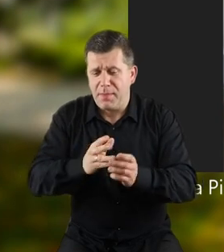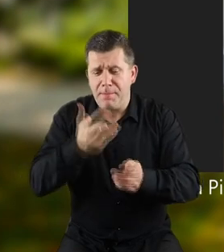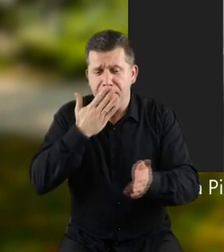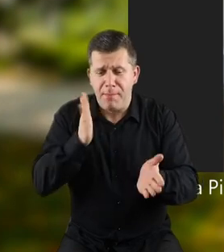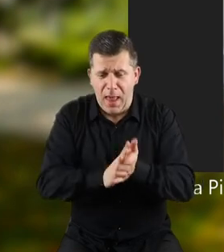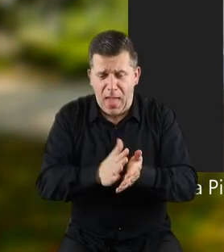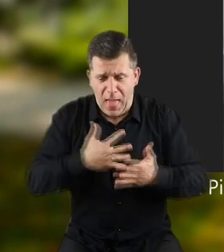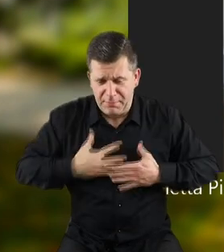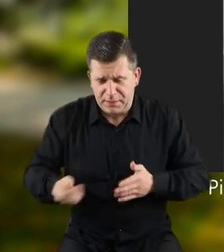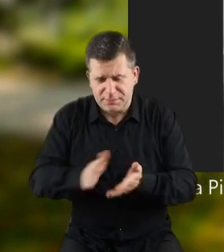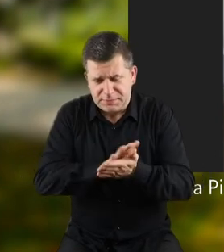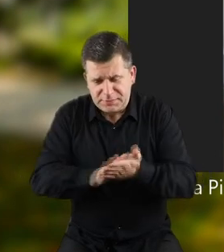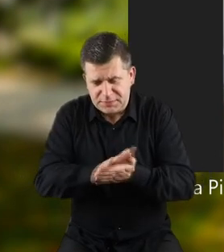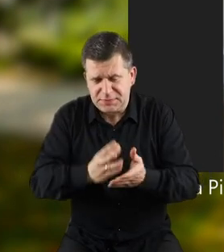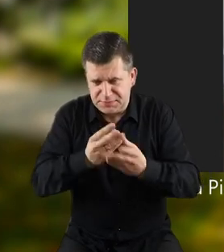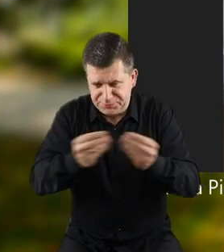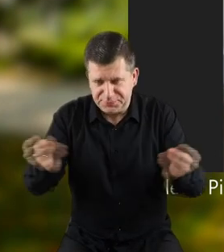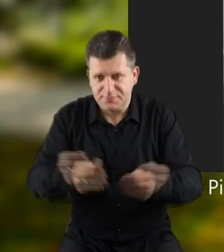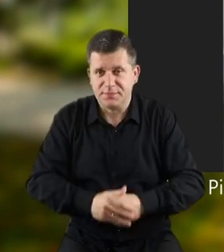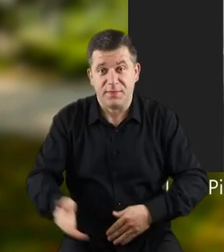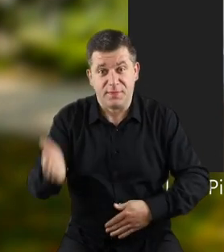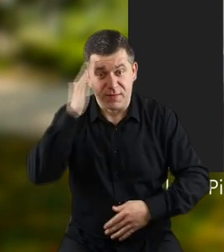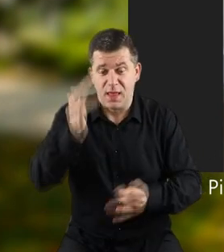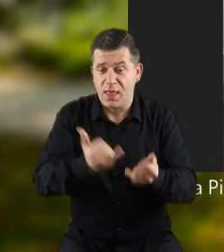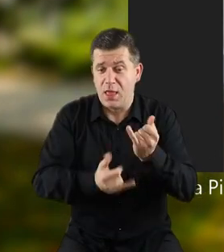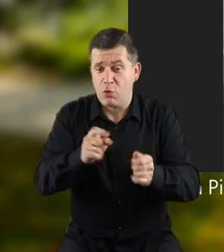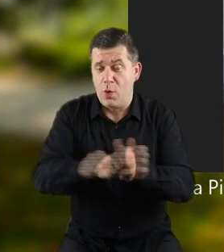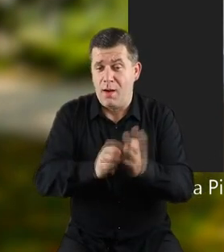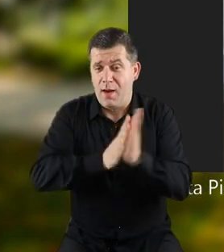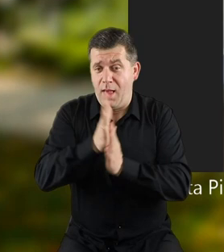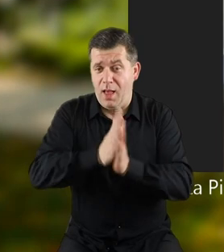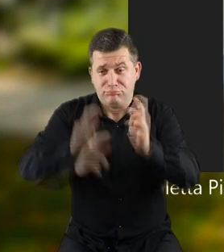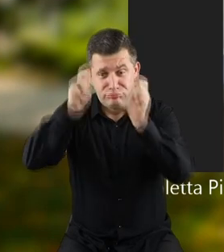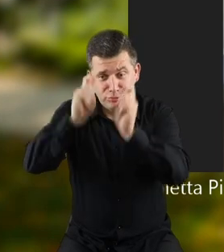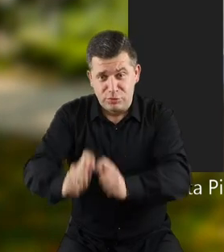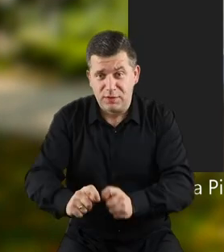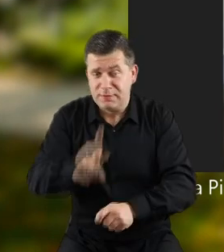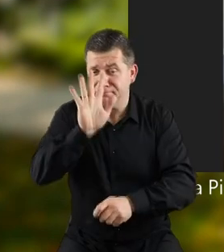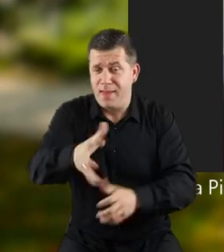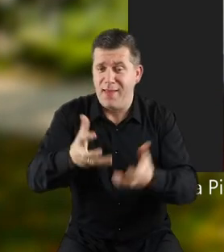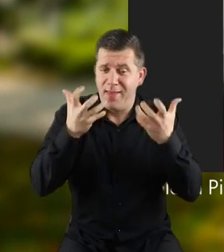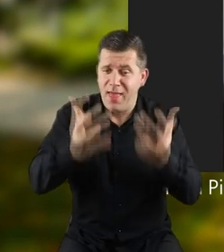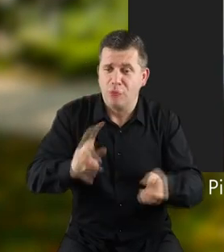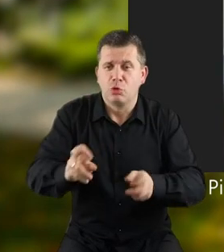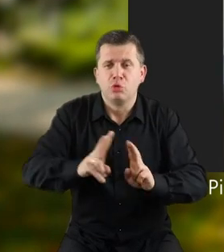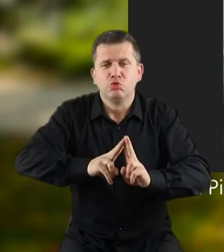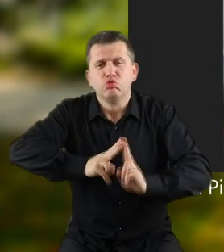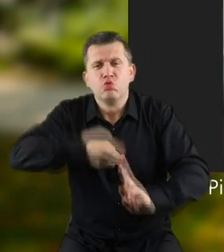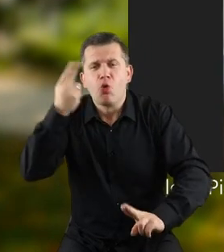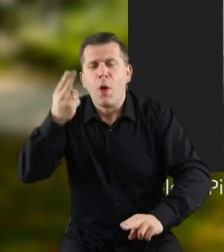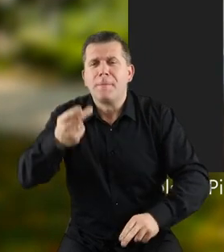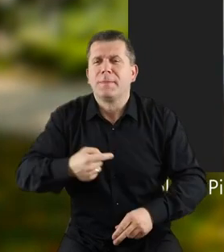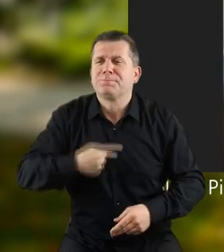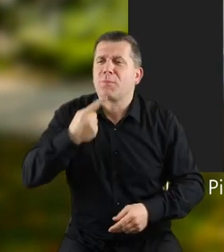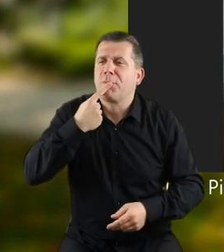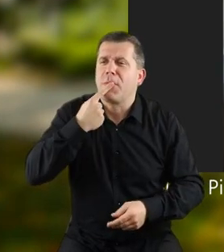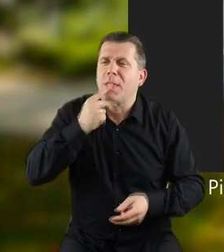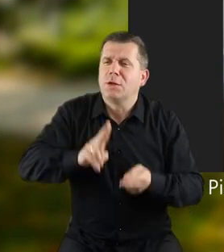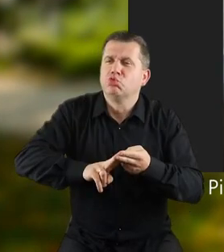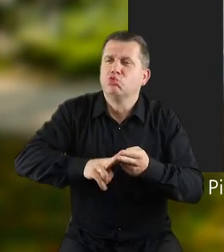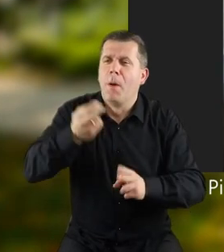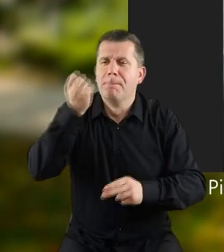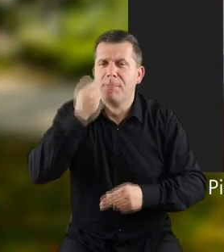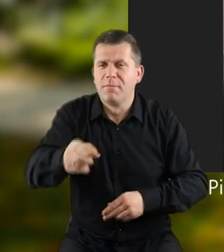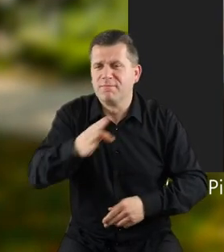zetrze każdą plankę. Czy wiecie, że jak przyjedziecie do lasu i zachce Wam się coś słodkiego, coś bardzo,